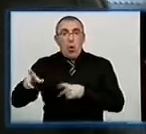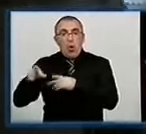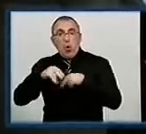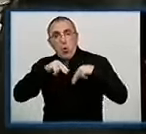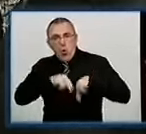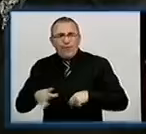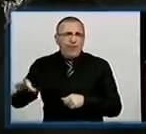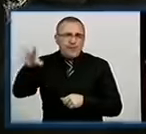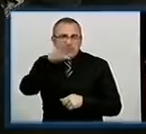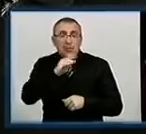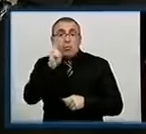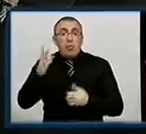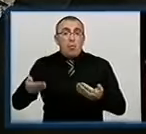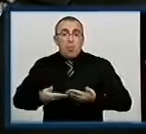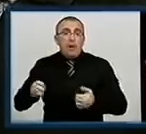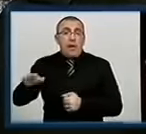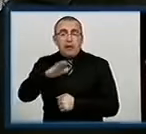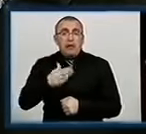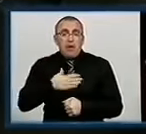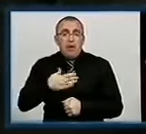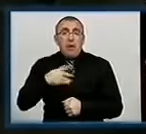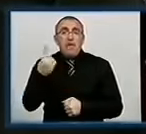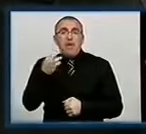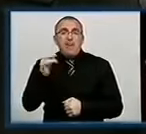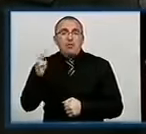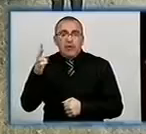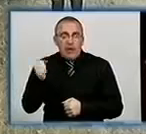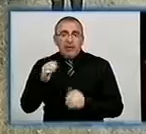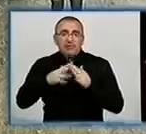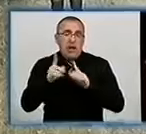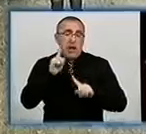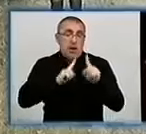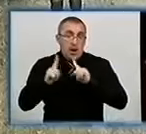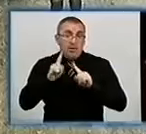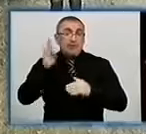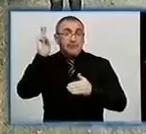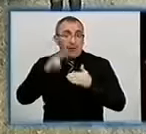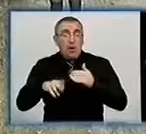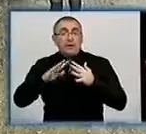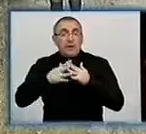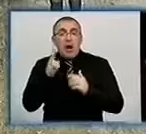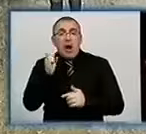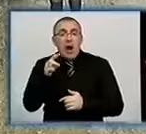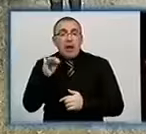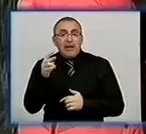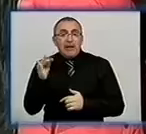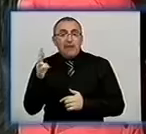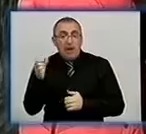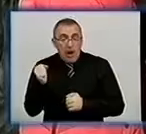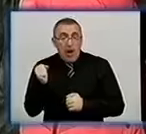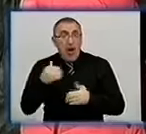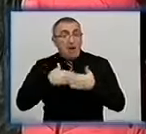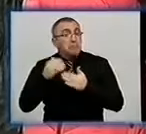всім, хто проживає на території нашої первозванської ради. Завершили автопробіг у селі Калинівка. Послухати